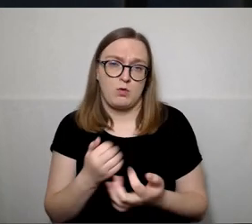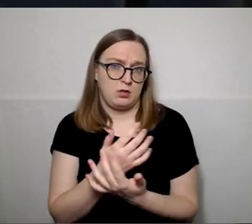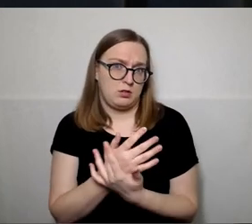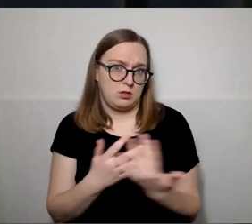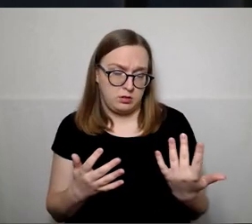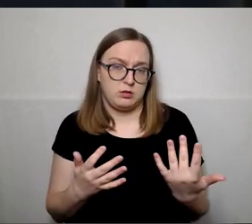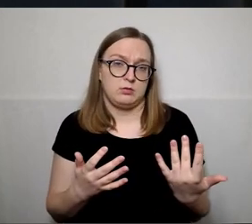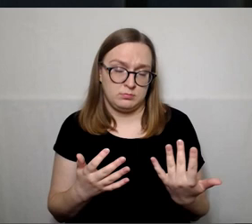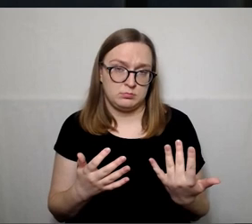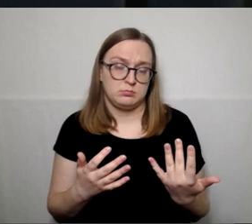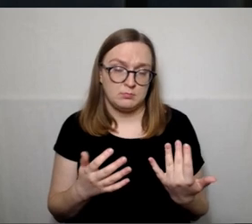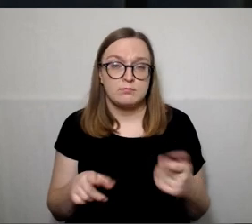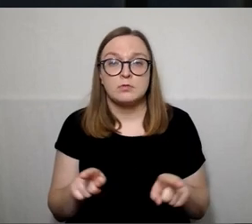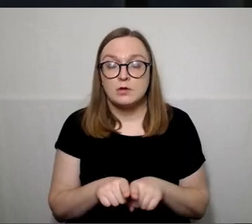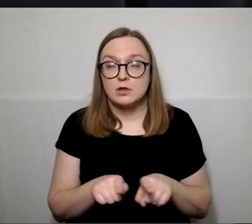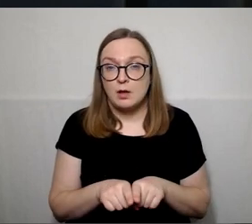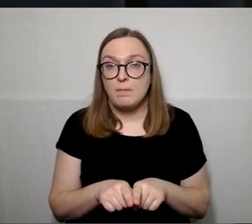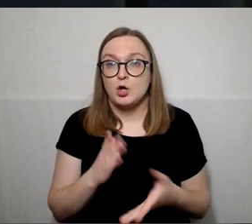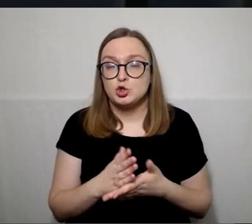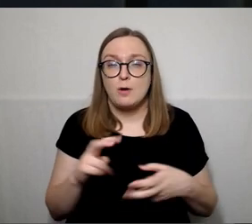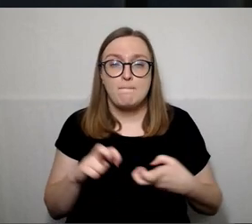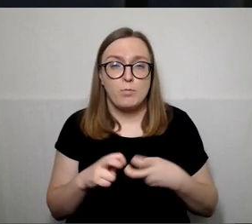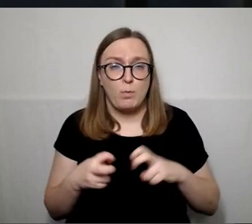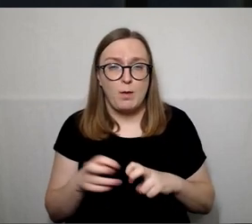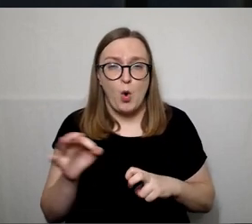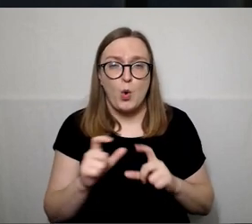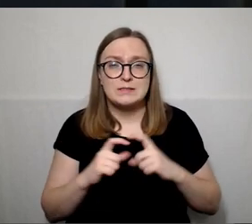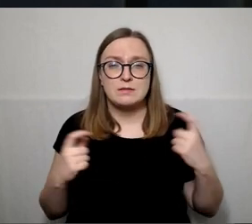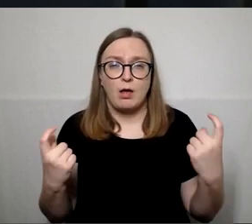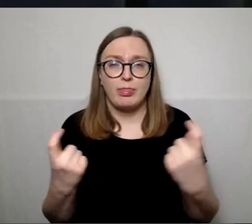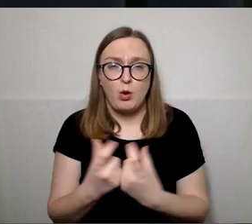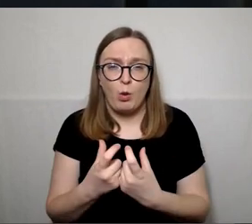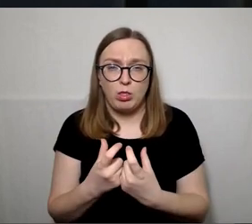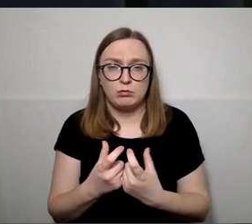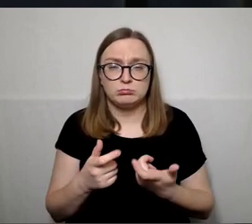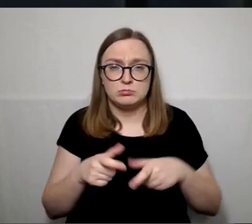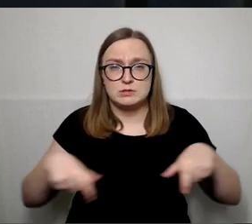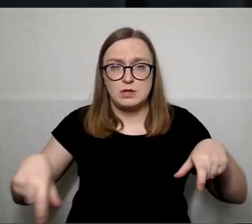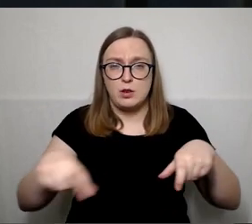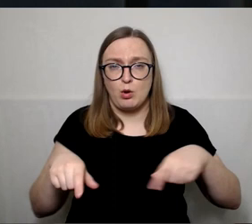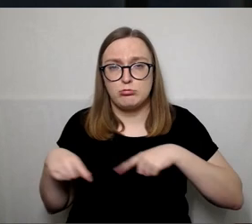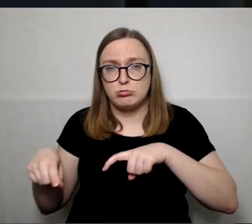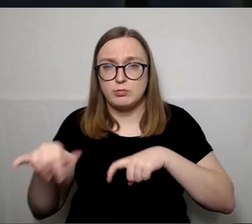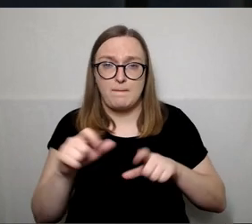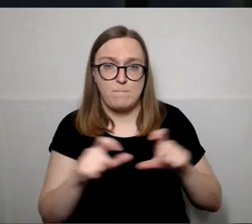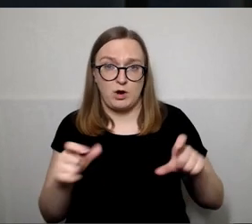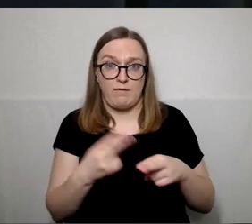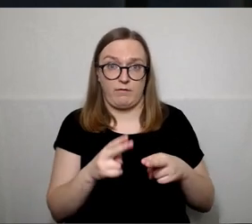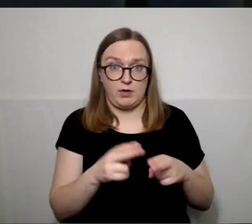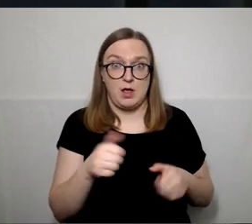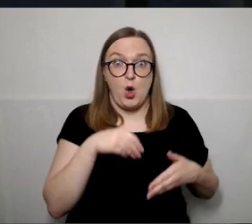ir taip pat yra problemos ir dėl stadionų, mokyklo, kur būtų galima tas